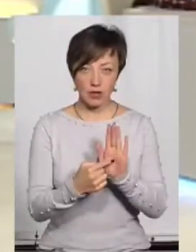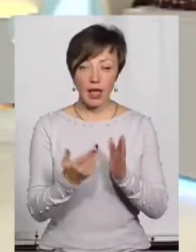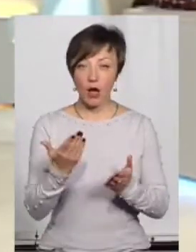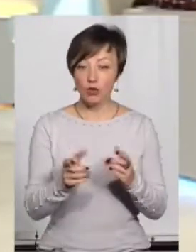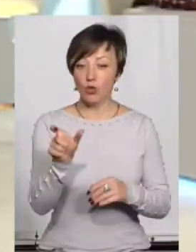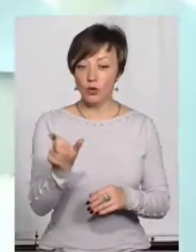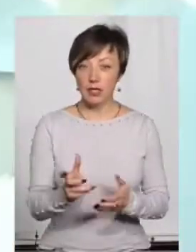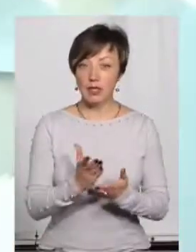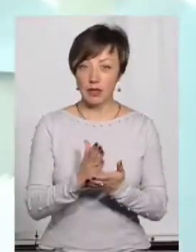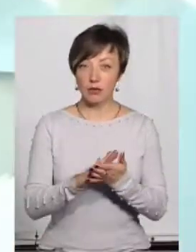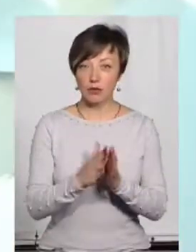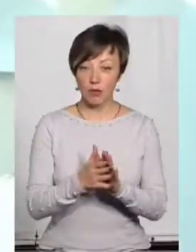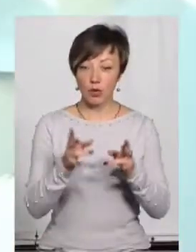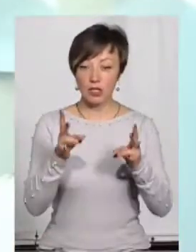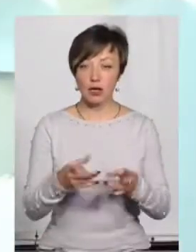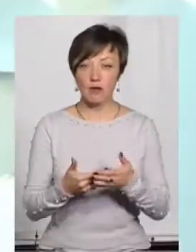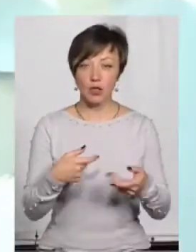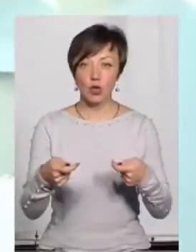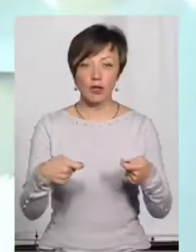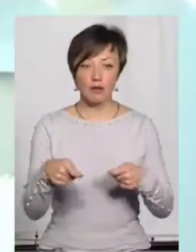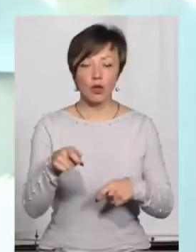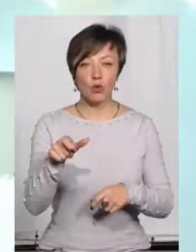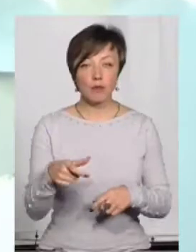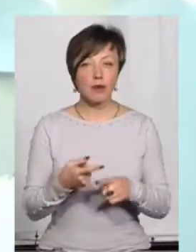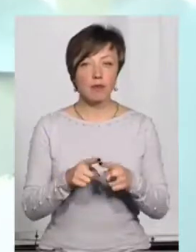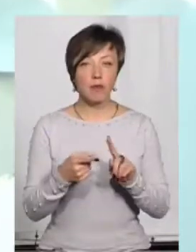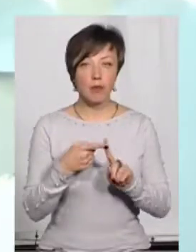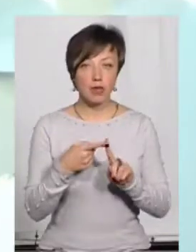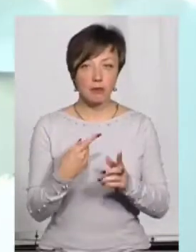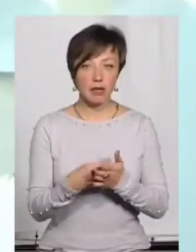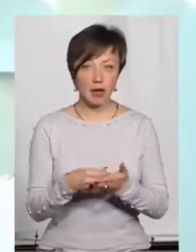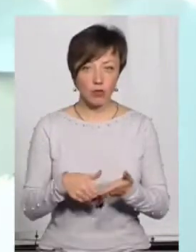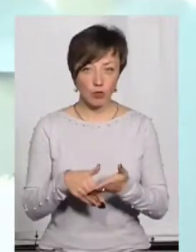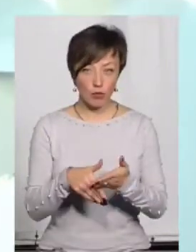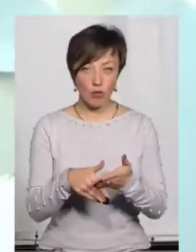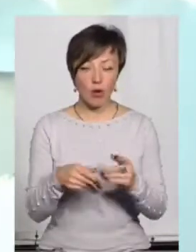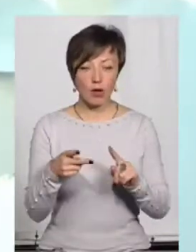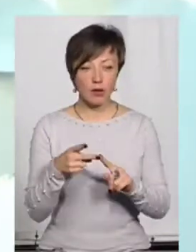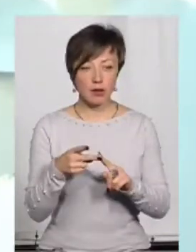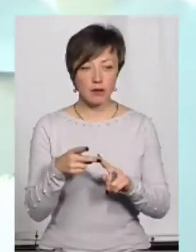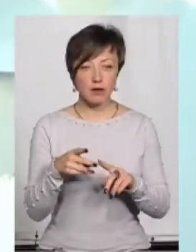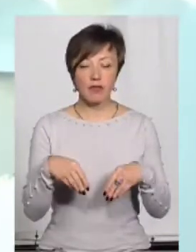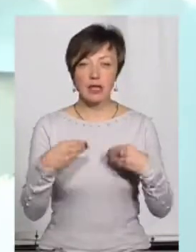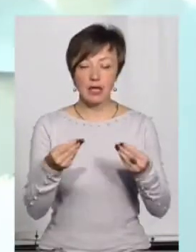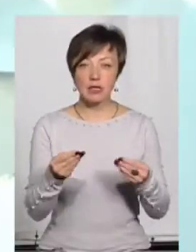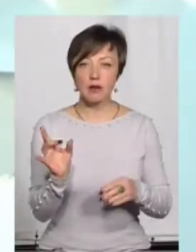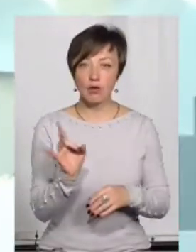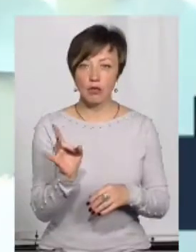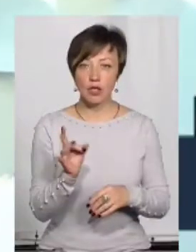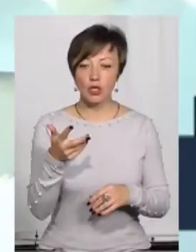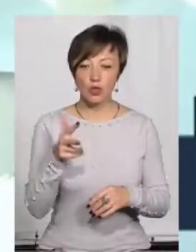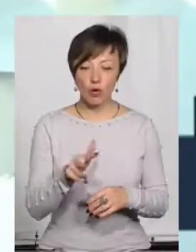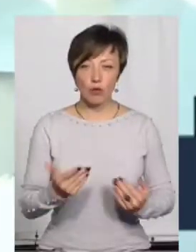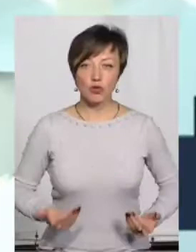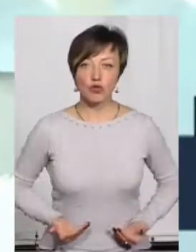вже встановлене статус особи, постраждали від торгівлі людьми, ну, по-перше, це матеріальна допомога, вона видається у розмірі трьох